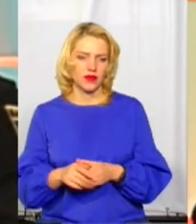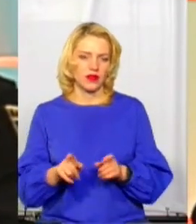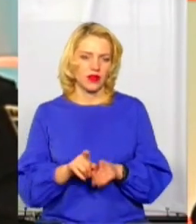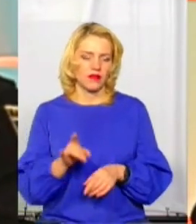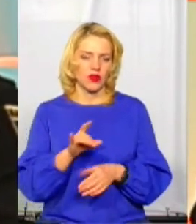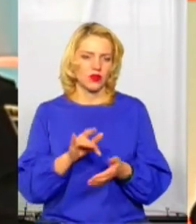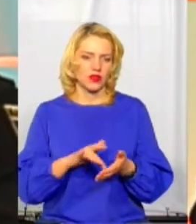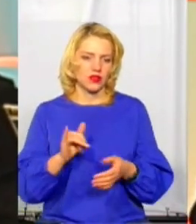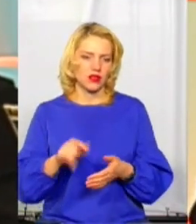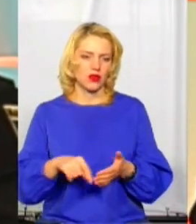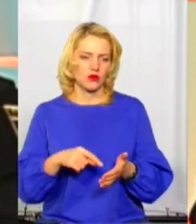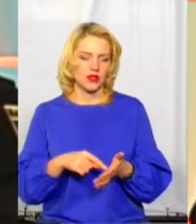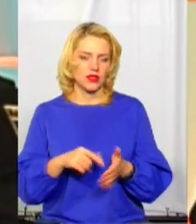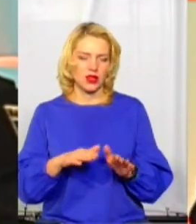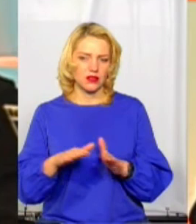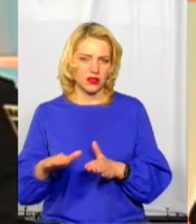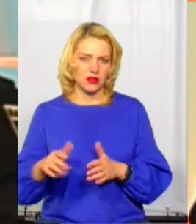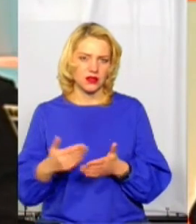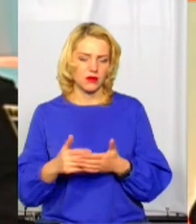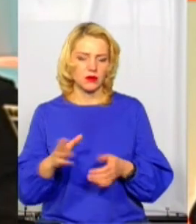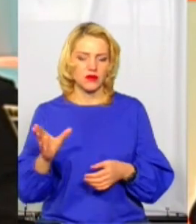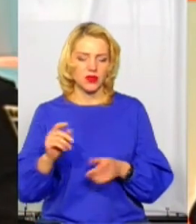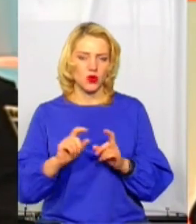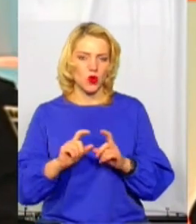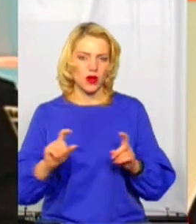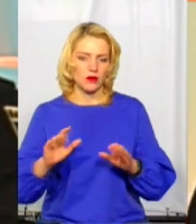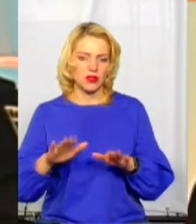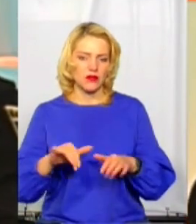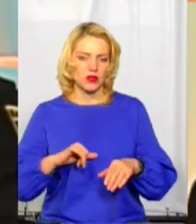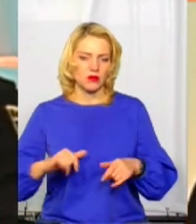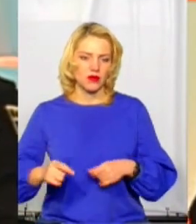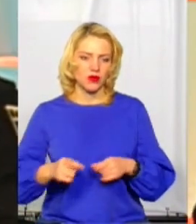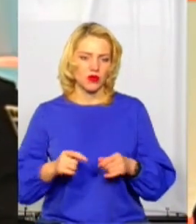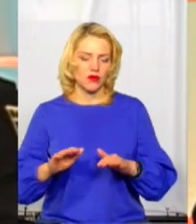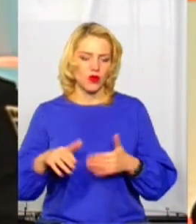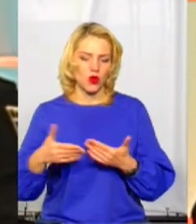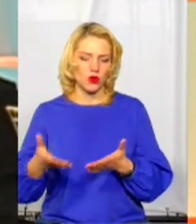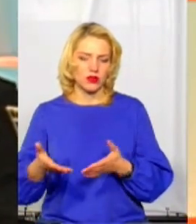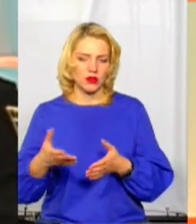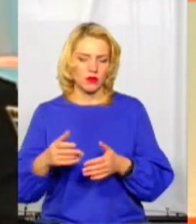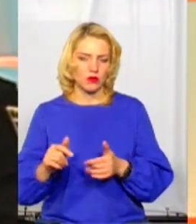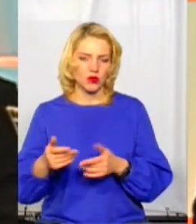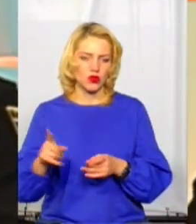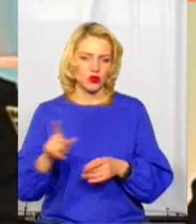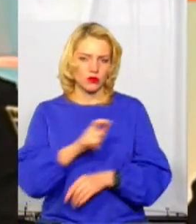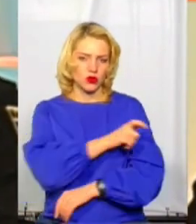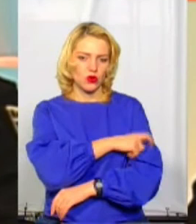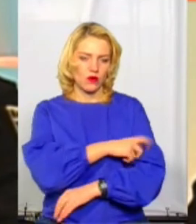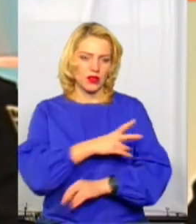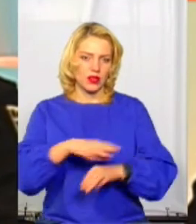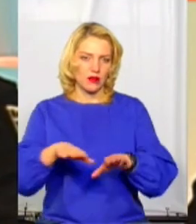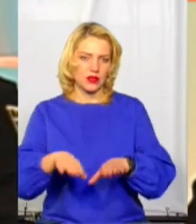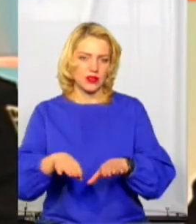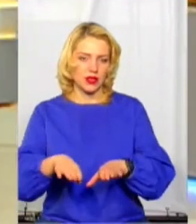центрах, містах. Зазвичай всі органи місцевого самоврядування виносять пропозиції до наших підрозділів чергувати в цих місцях.